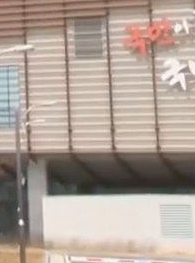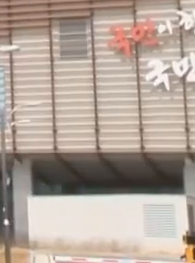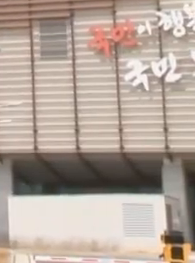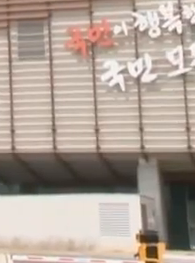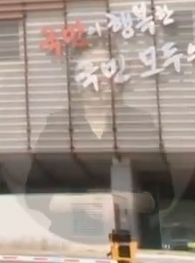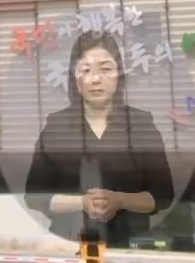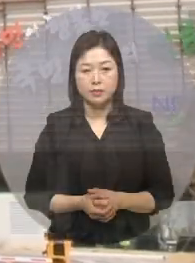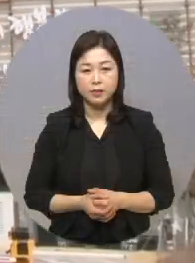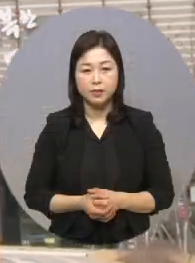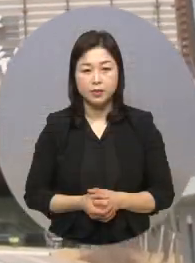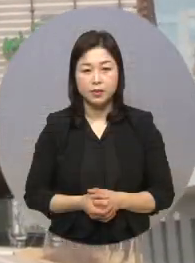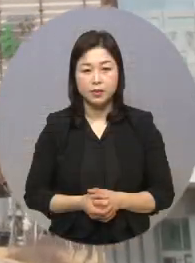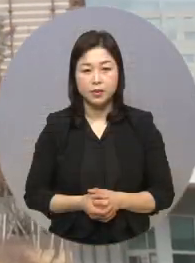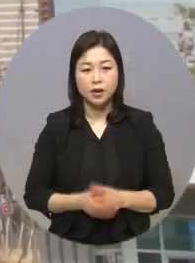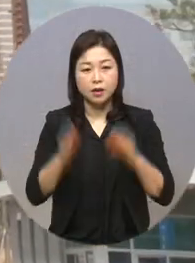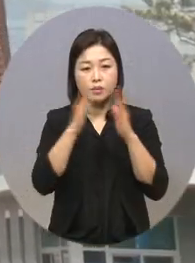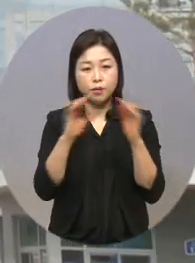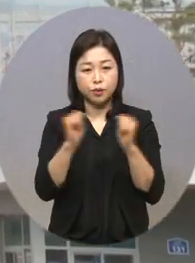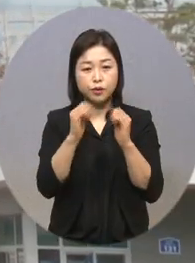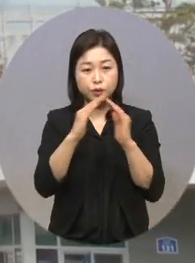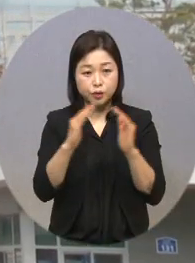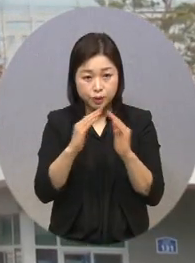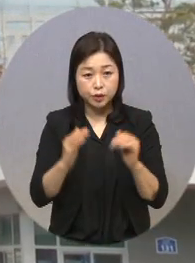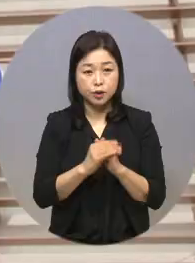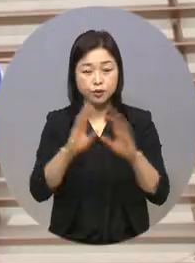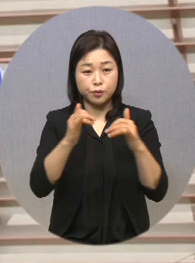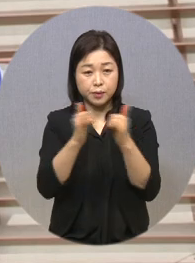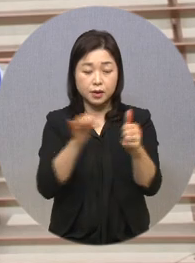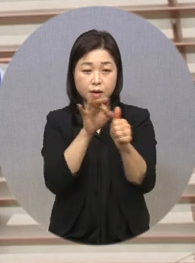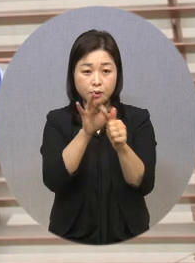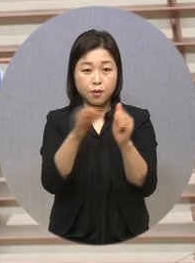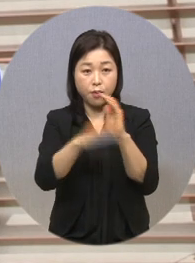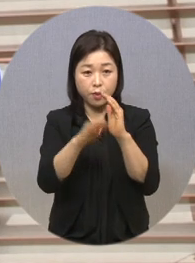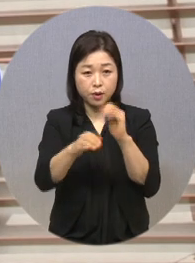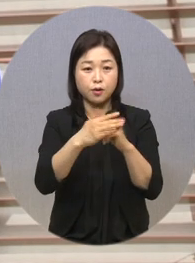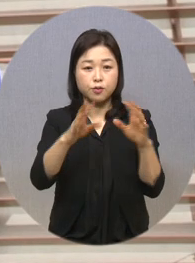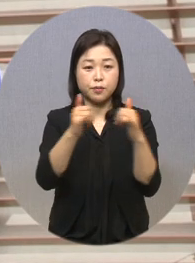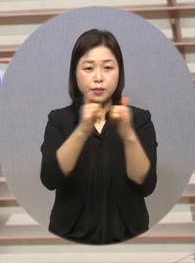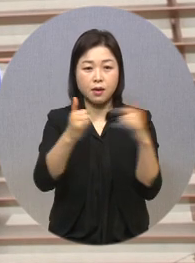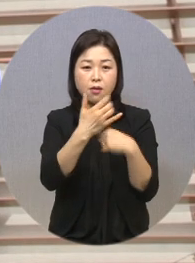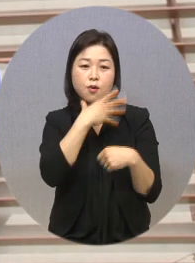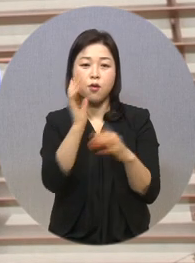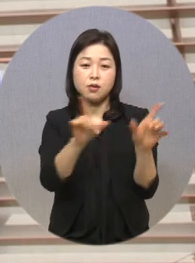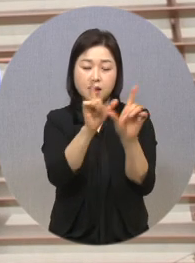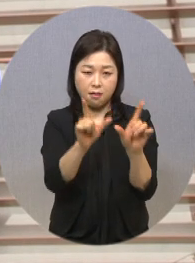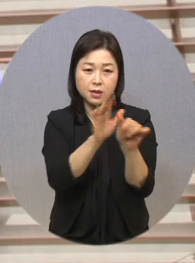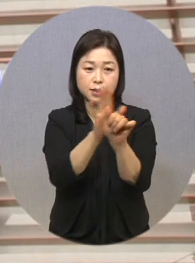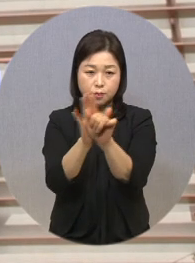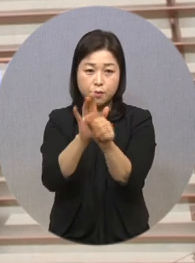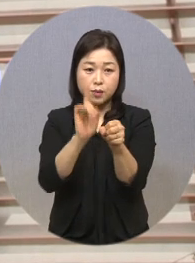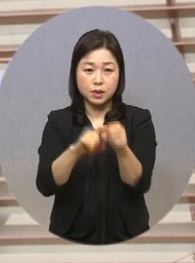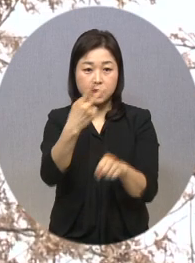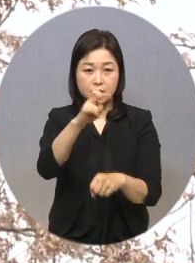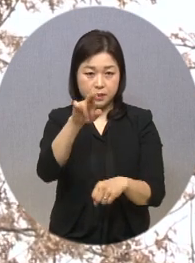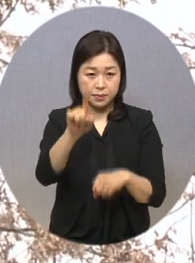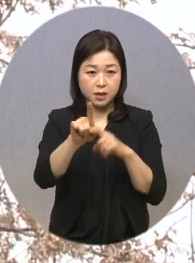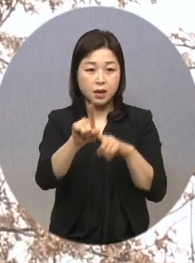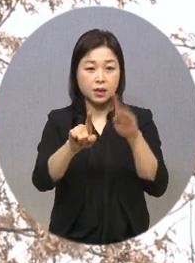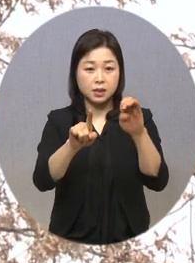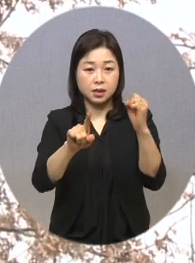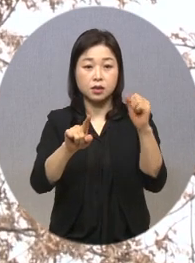전북 전주시에 위치한 국민연금공련은 국민의 노후생활 동반자로 2021년 ESG